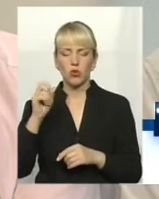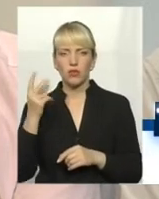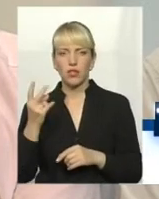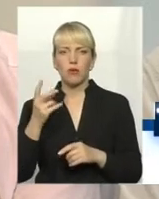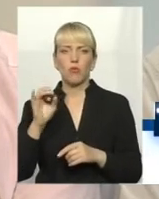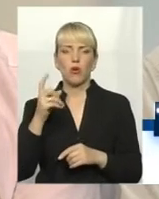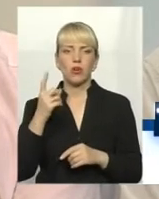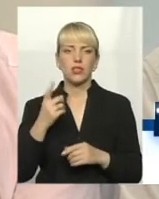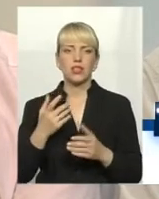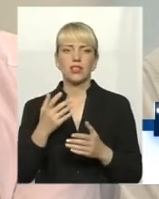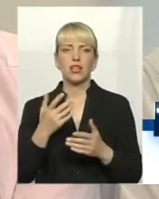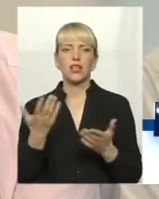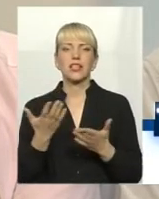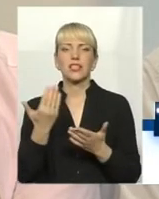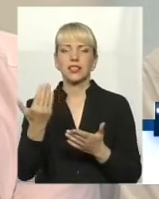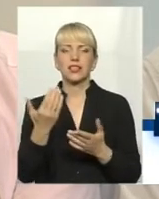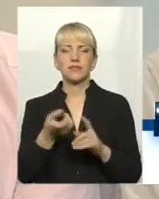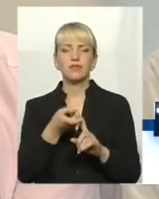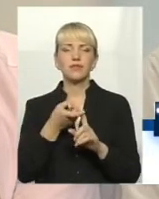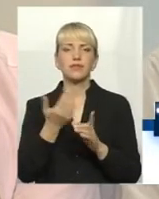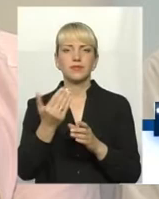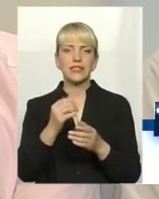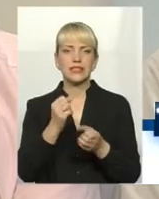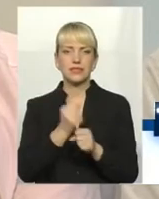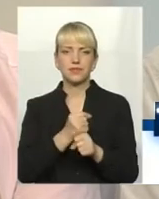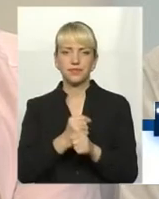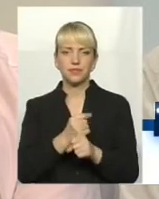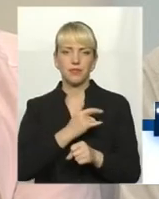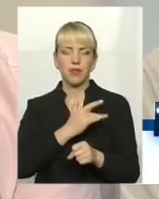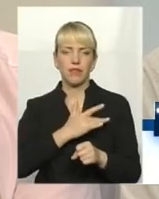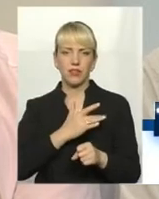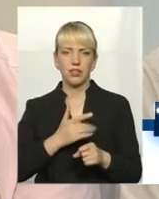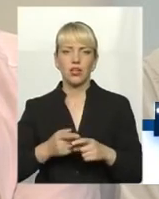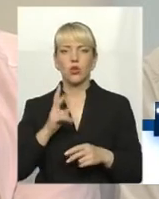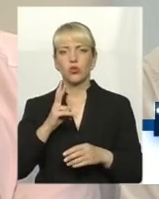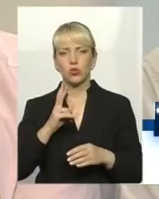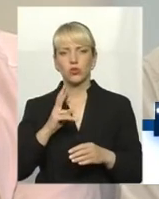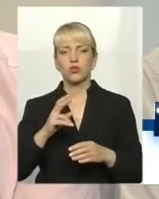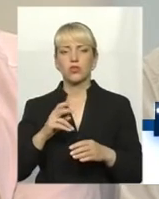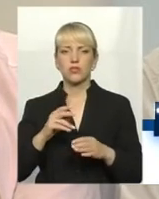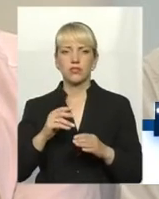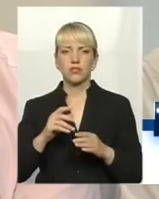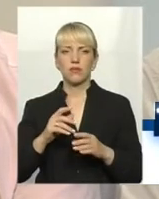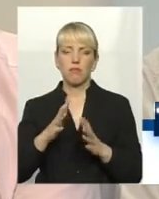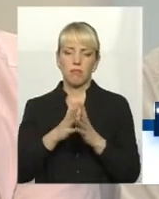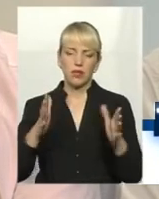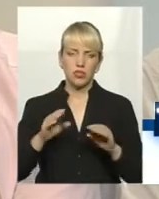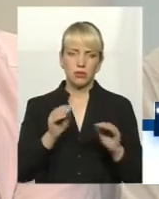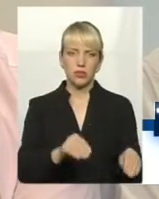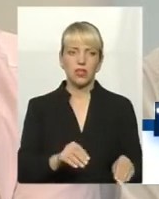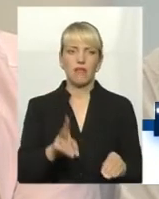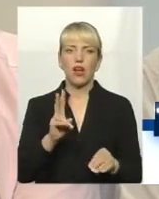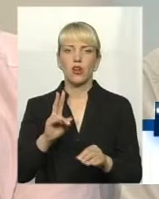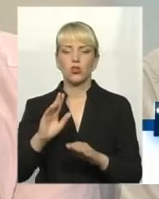в залежності від виду діяльності приватного підприємця. Дехто відгукнувся, Дехто більше поставив, Дехто по